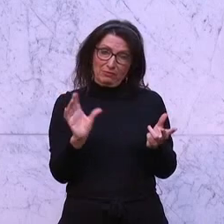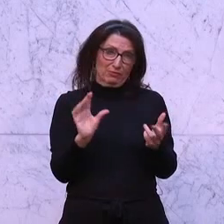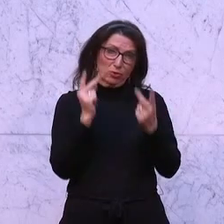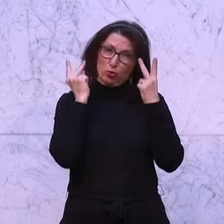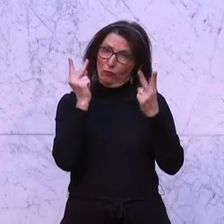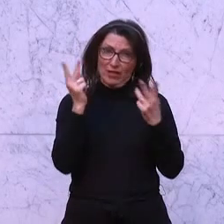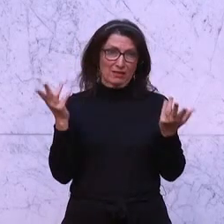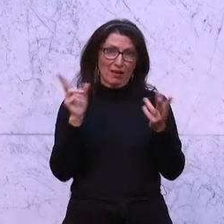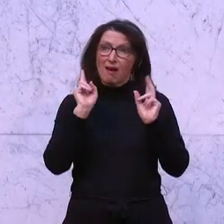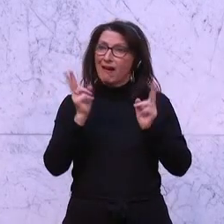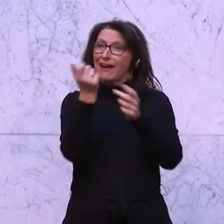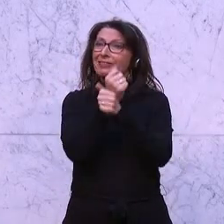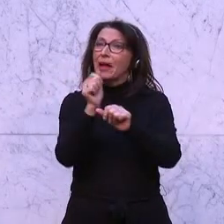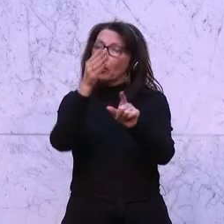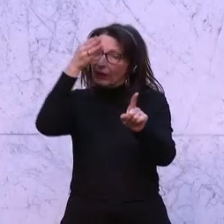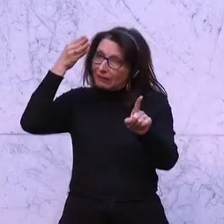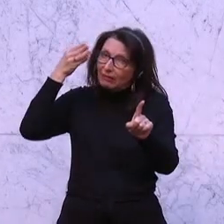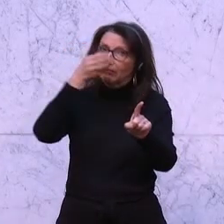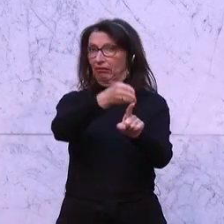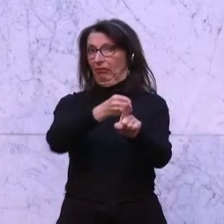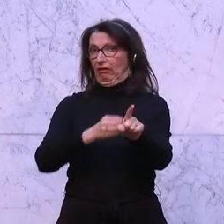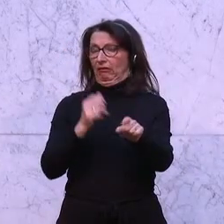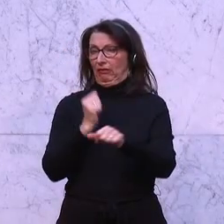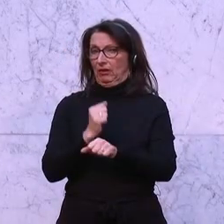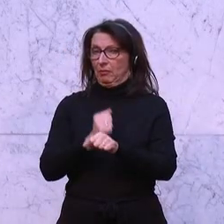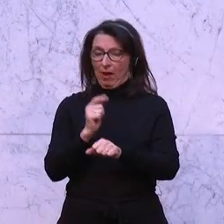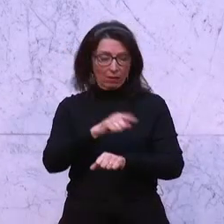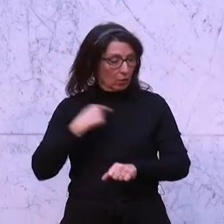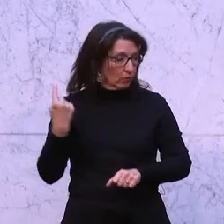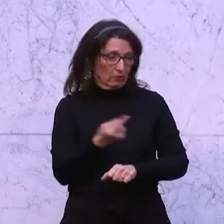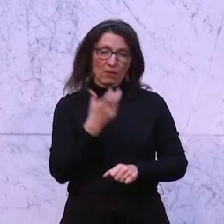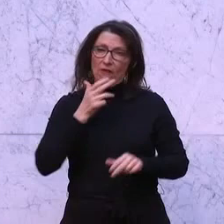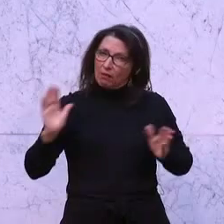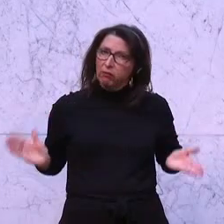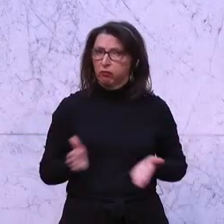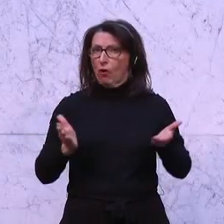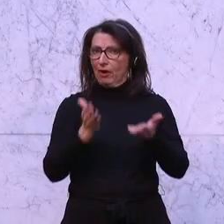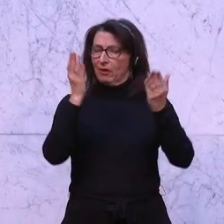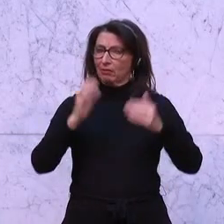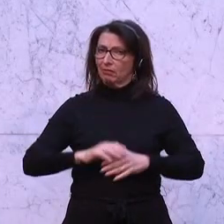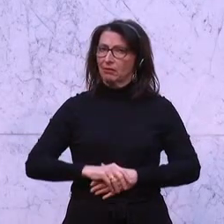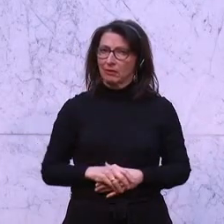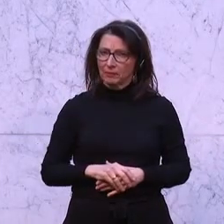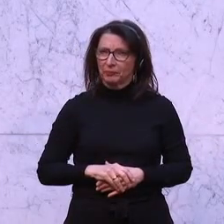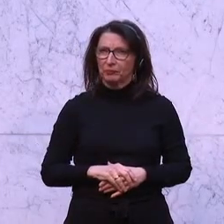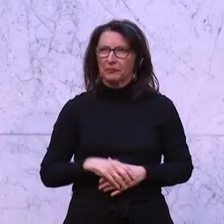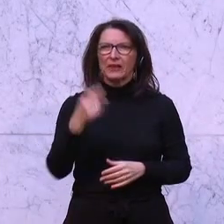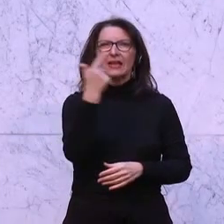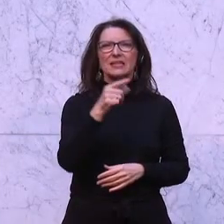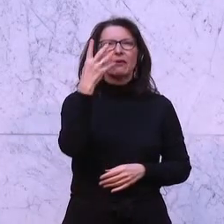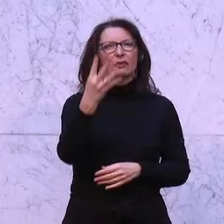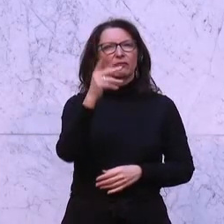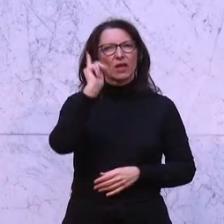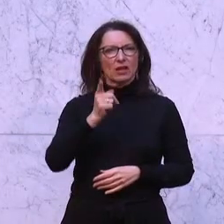die direkte Demokratie ist für uns eines der wichtigsten Dinge und die wollen wir fördern und forcieren. Und diese 204